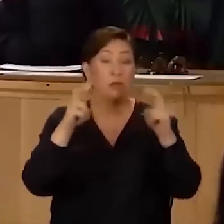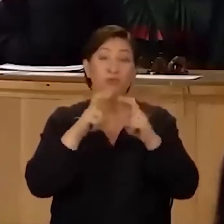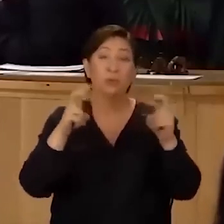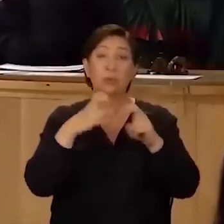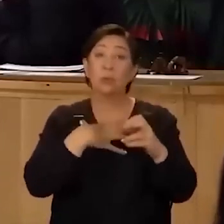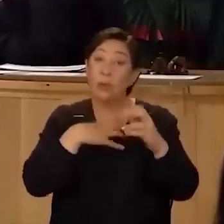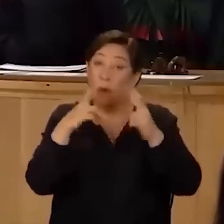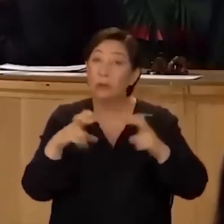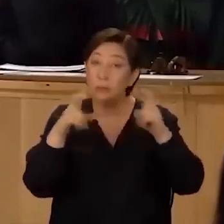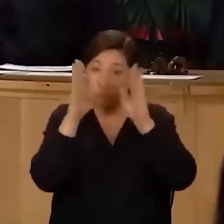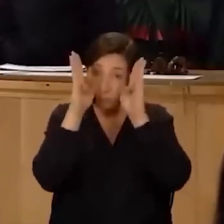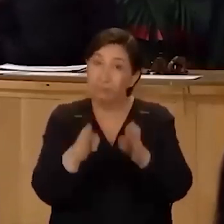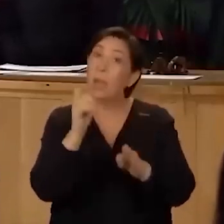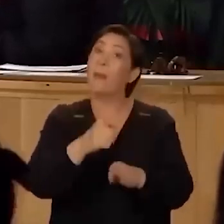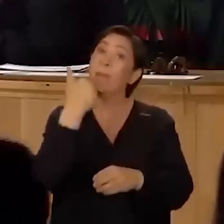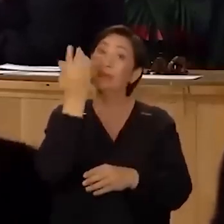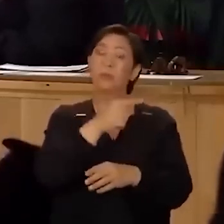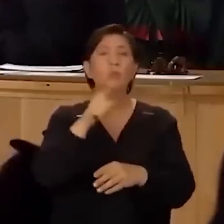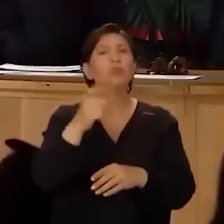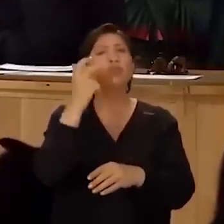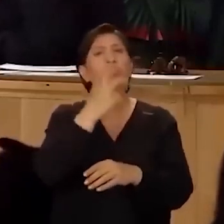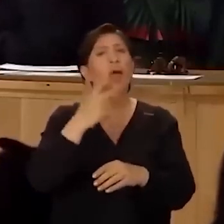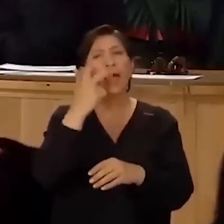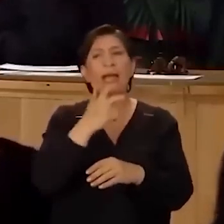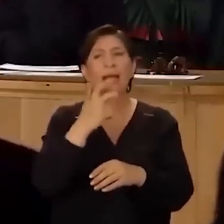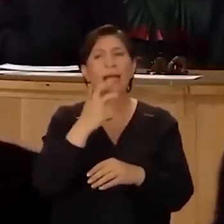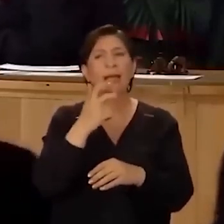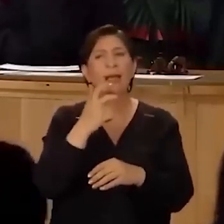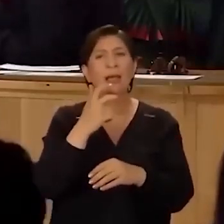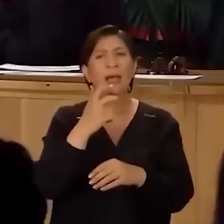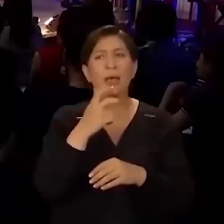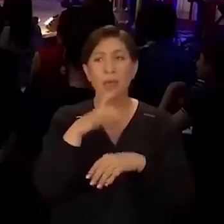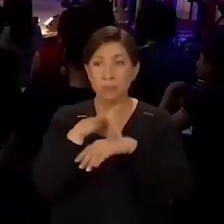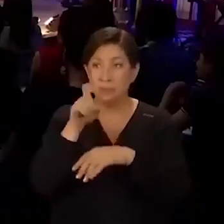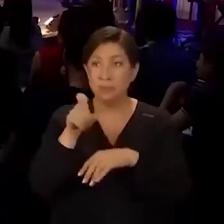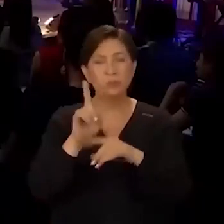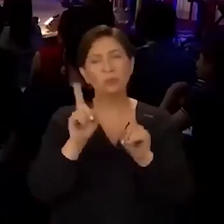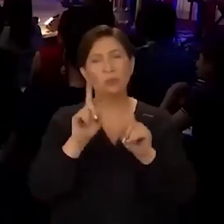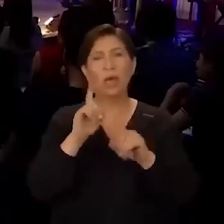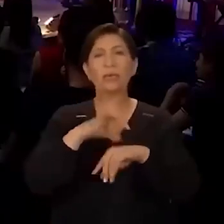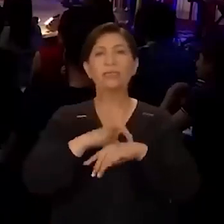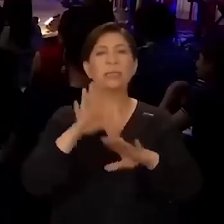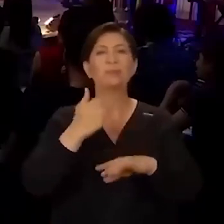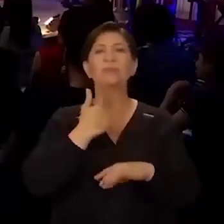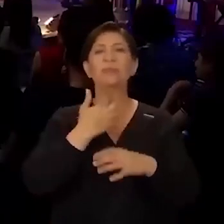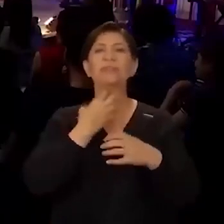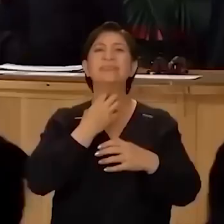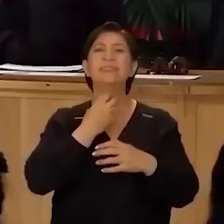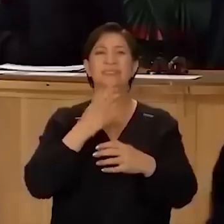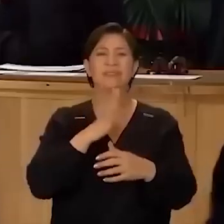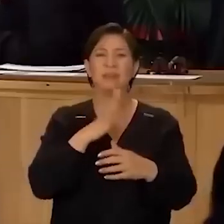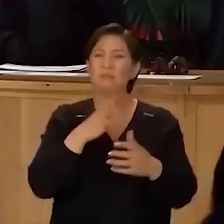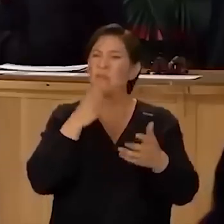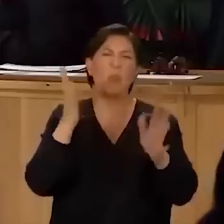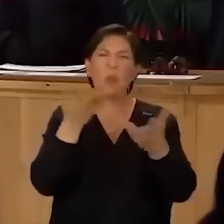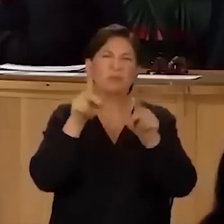kendini araştırmalara göre. Dönüş ki bu şarkıyı kim? Hasta mısın? Hayır hasta değilim bir boğazda yakışıklanma var.